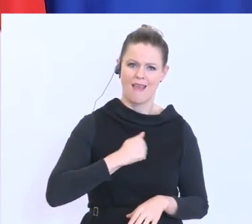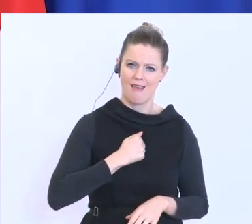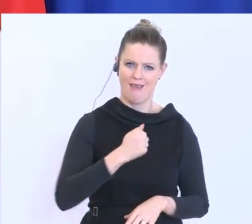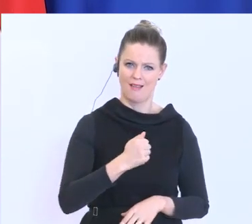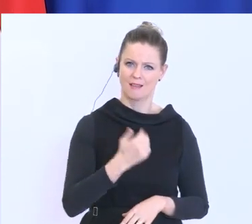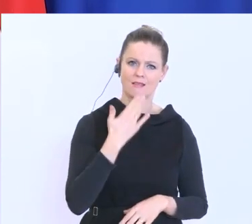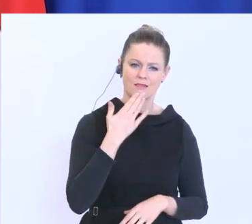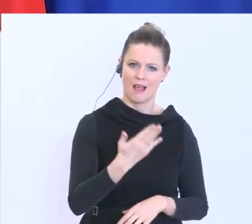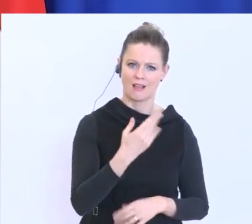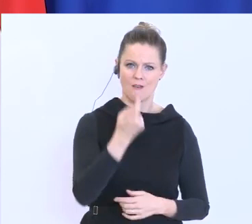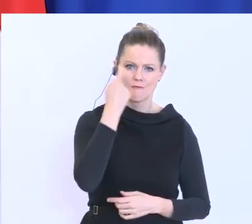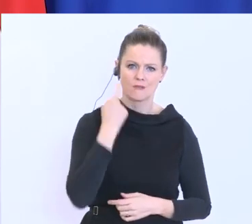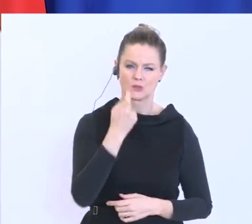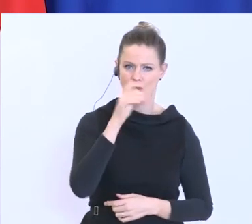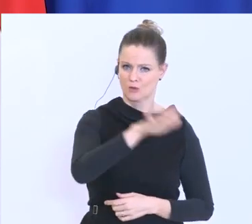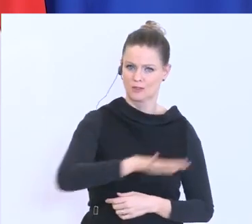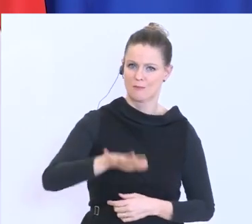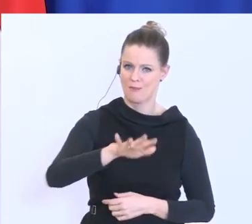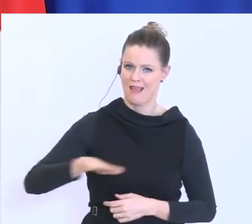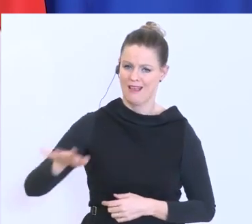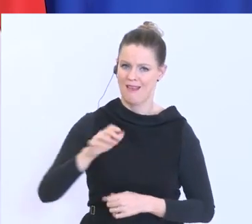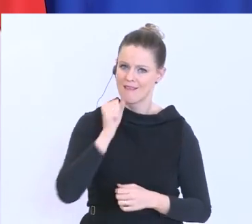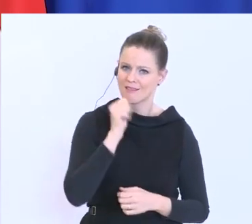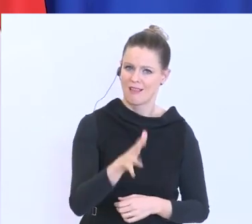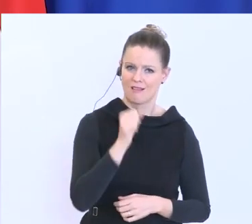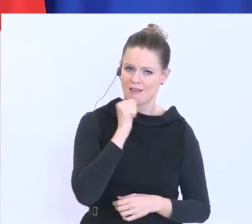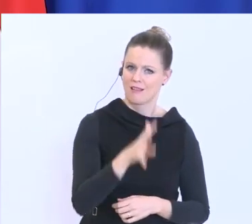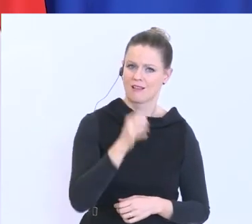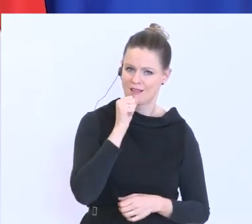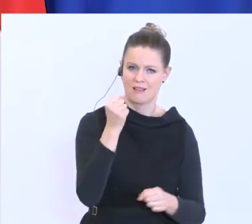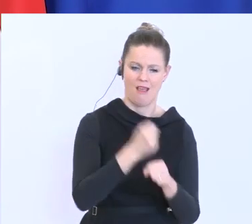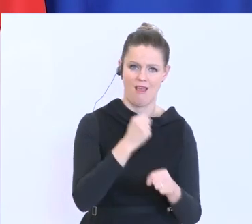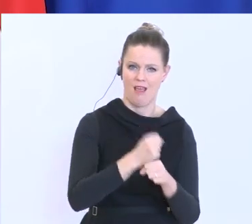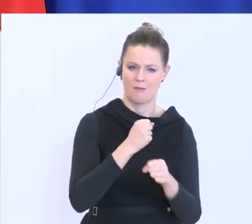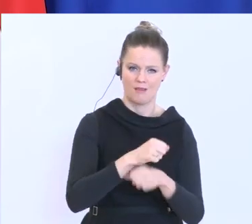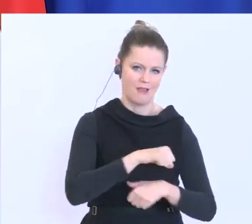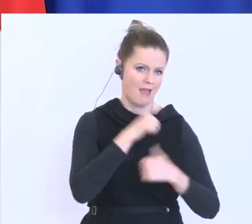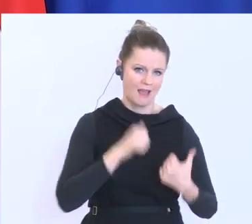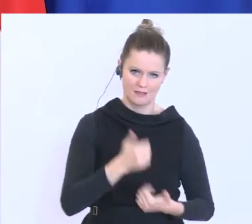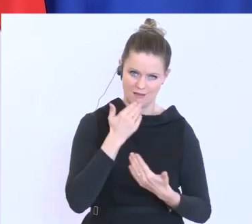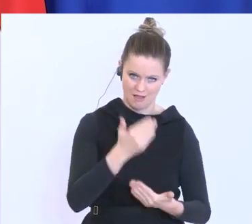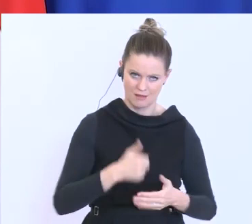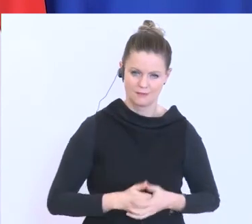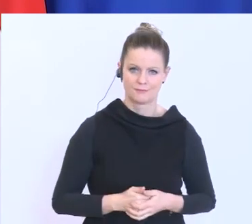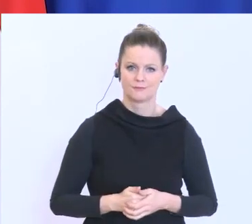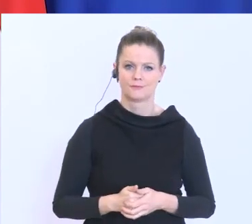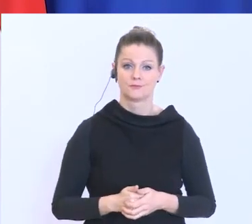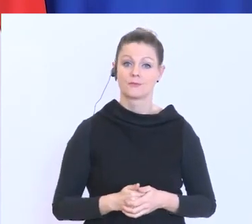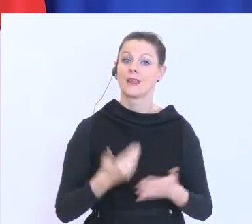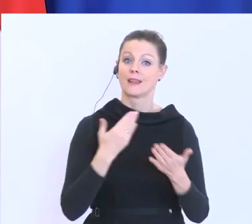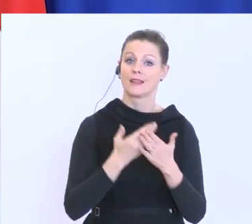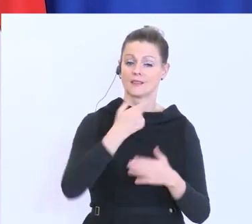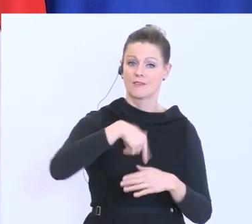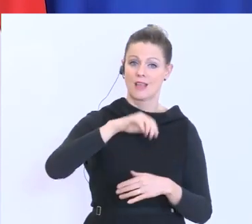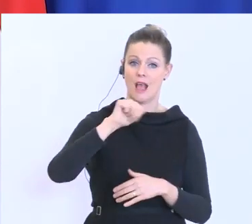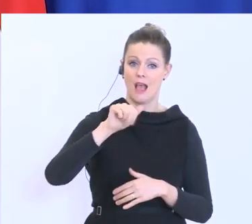in den Versorgungsbereichen nun alltäglich zur Verfügung stellen und ihrer Arbeit nachgehen. Herzlichen Dank. Deshalb schauen wir mit